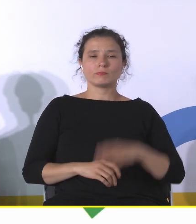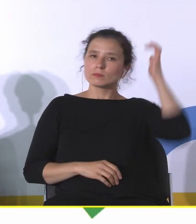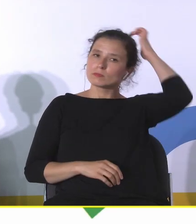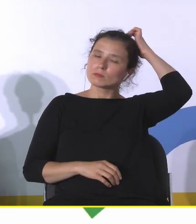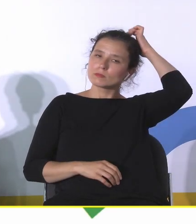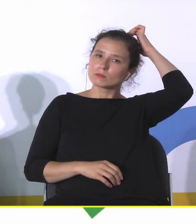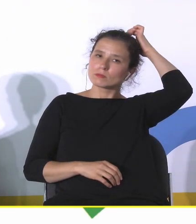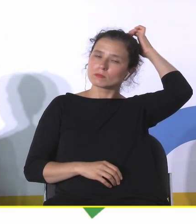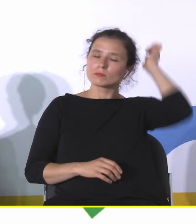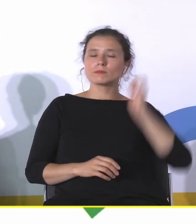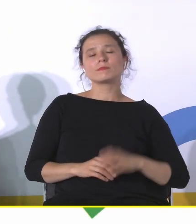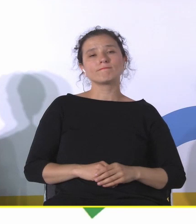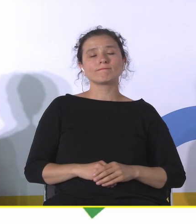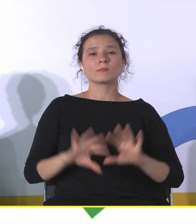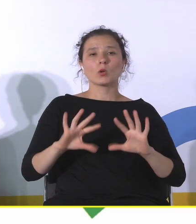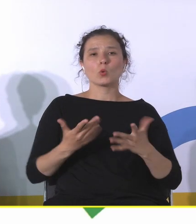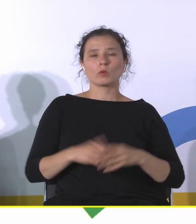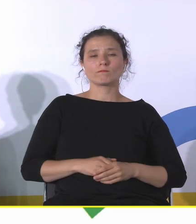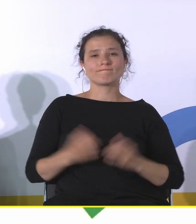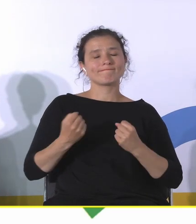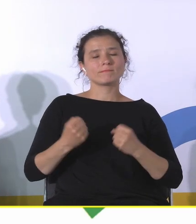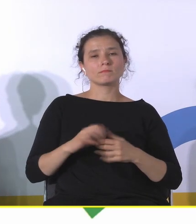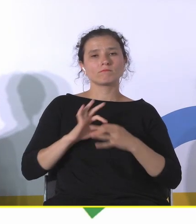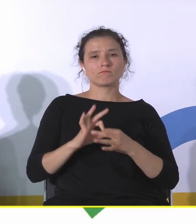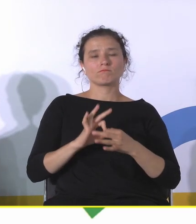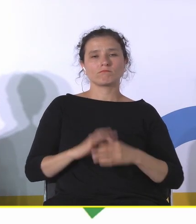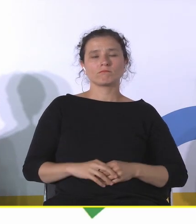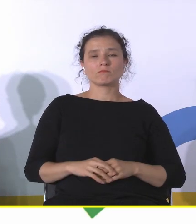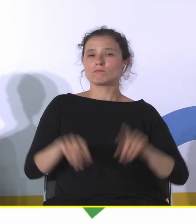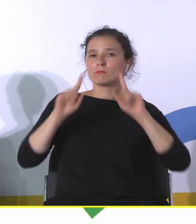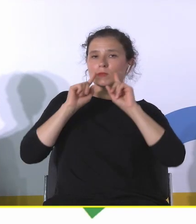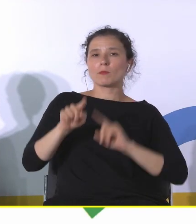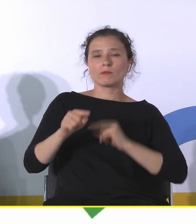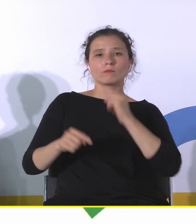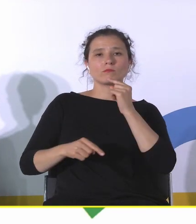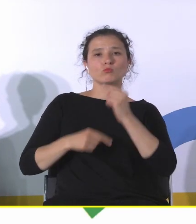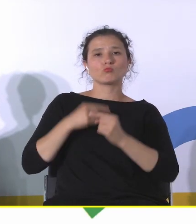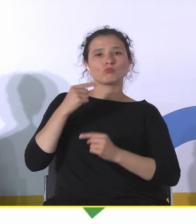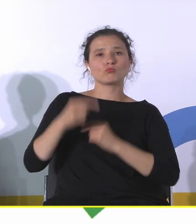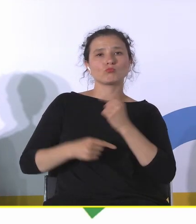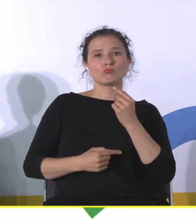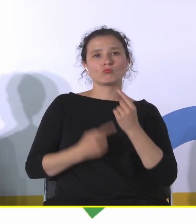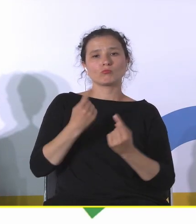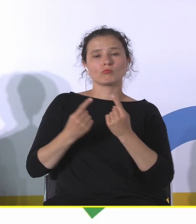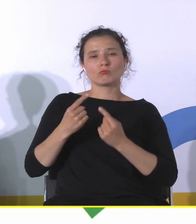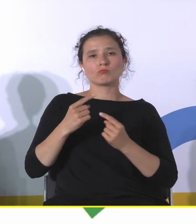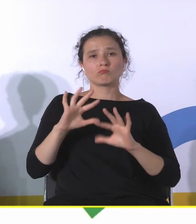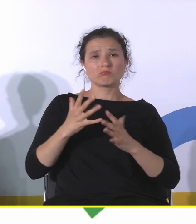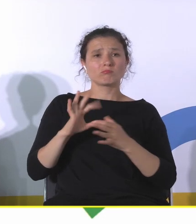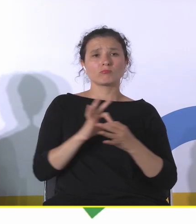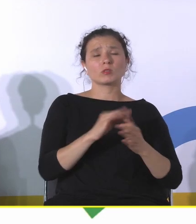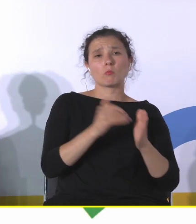Ono jest twardo związane, prawda? Ono tak naprawdę wyrosło z potrzeb oczywiście ekonomicznych, ale